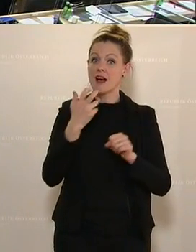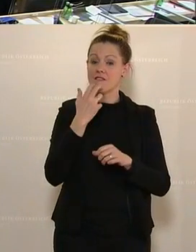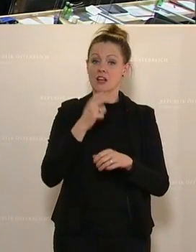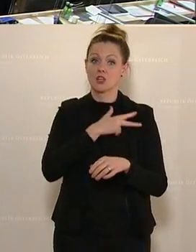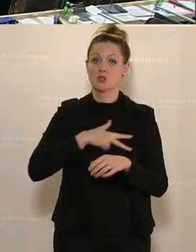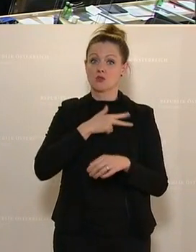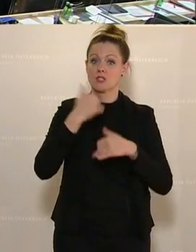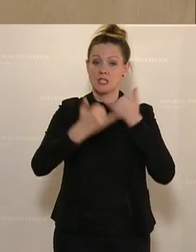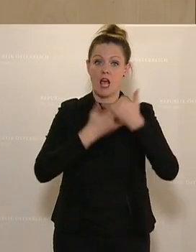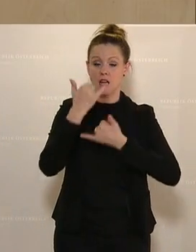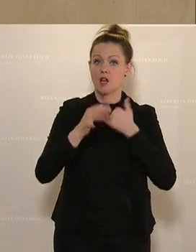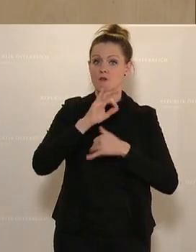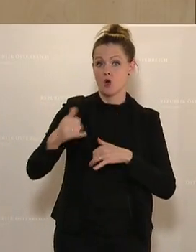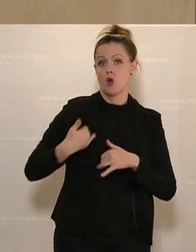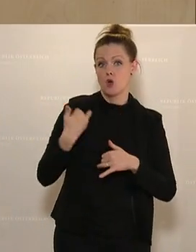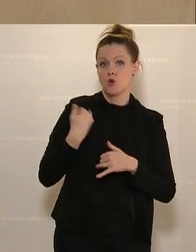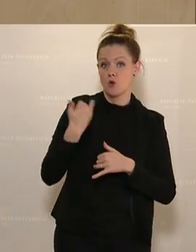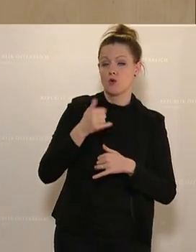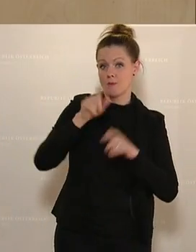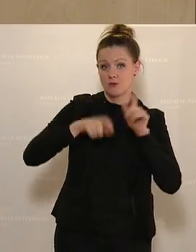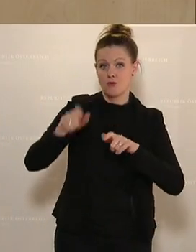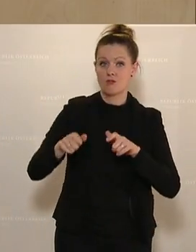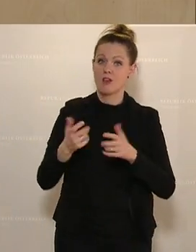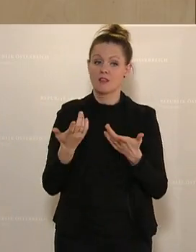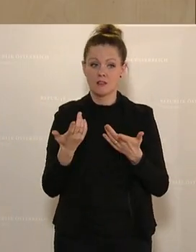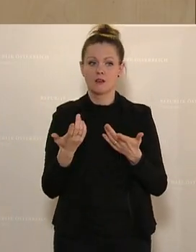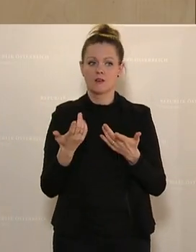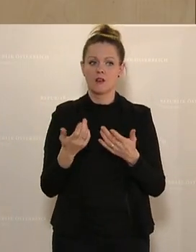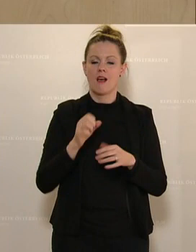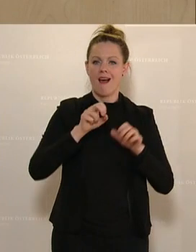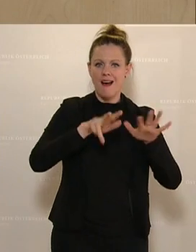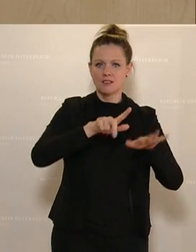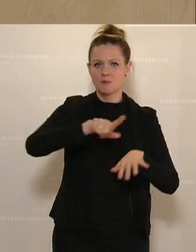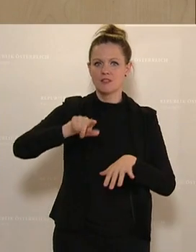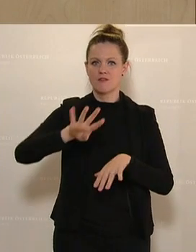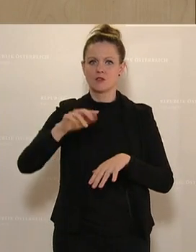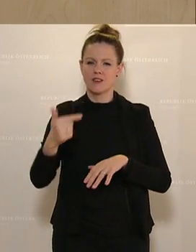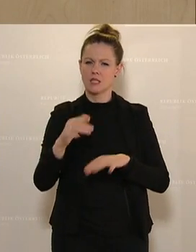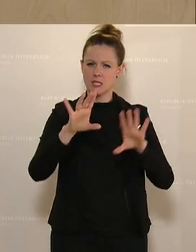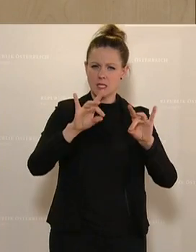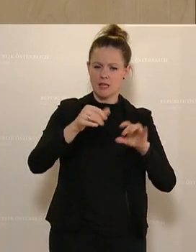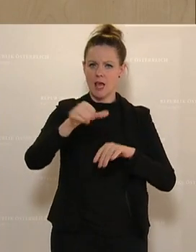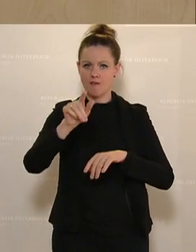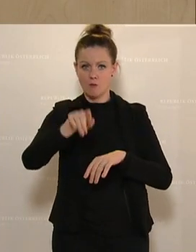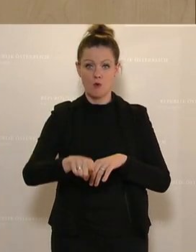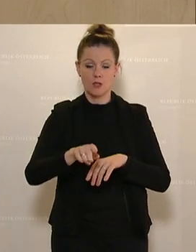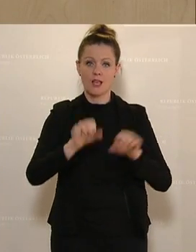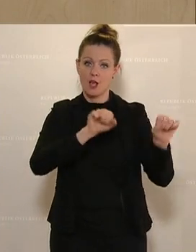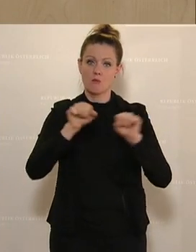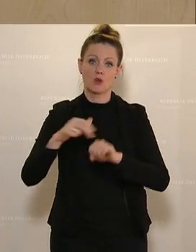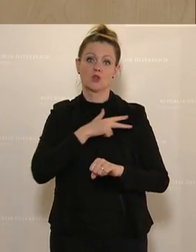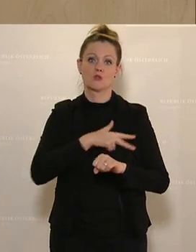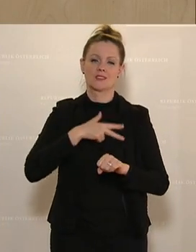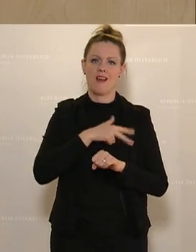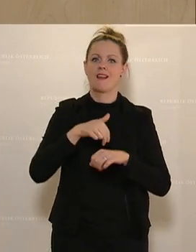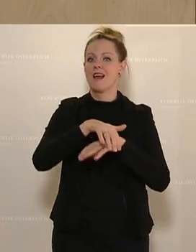bietet jungen Erwachsenen im Alter von 18 bis 24 die Möglichkeit, 10, 11 Monate in sozialen,